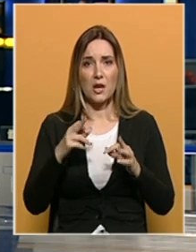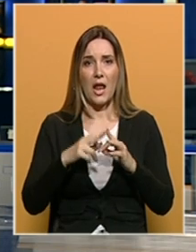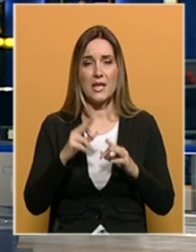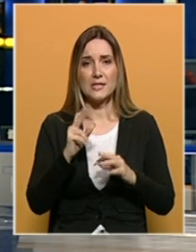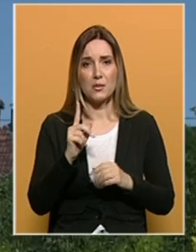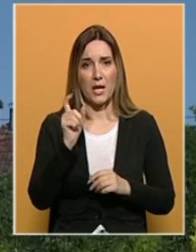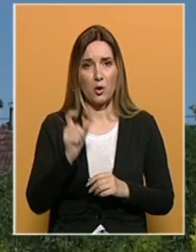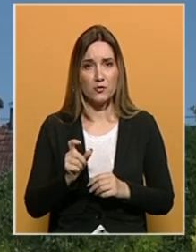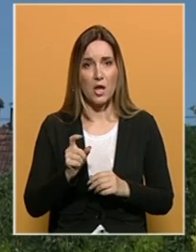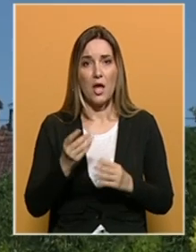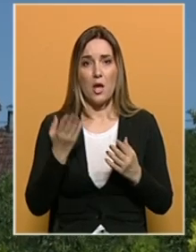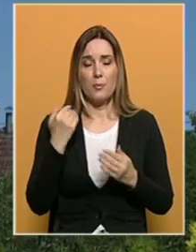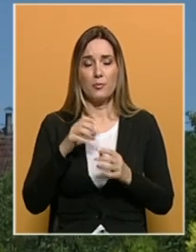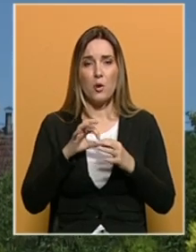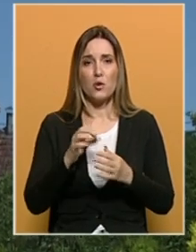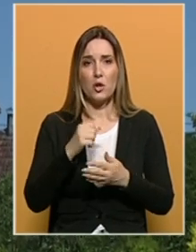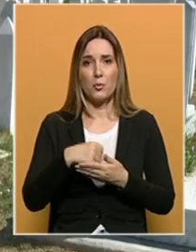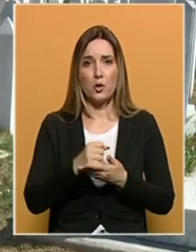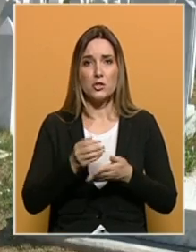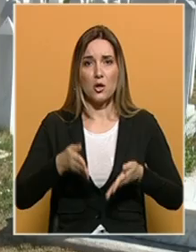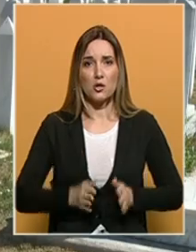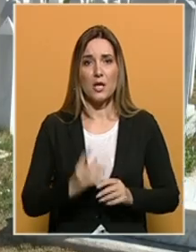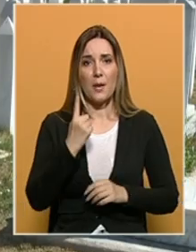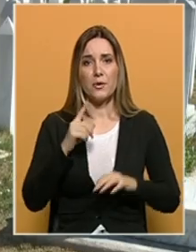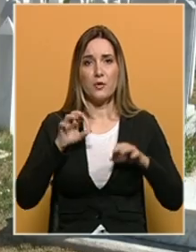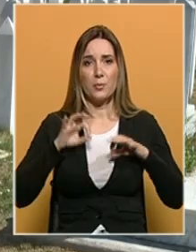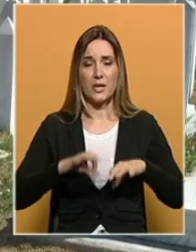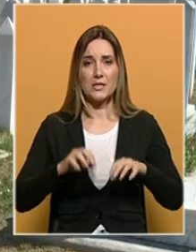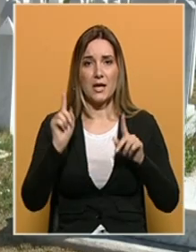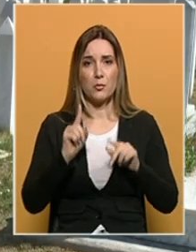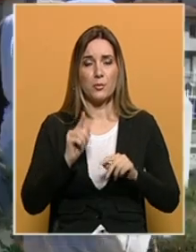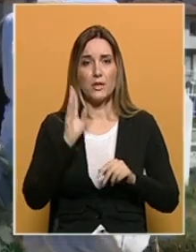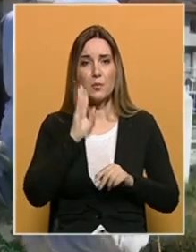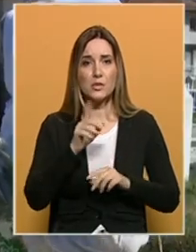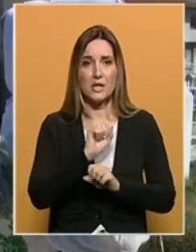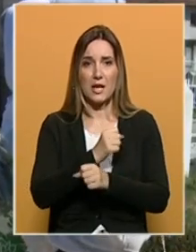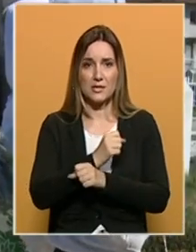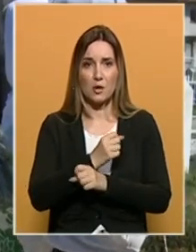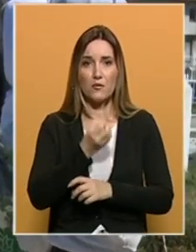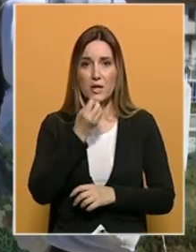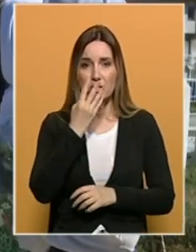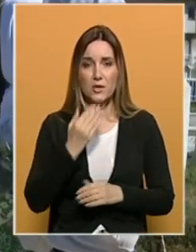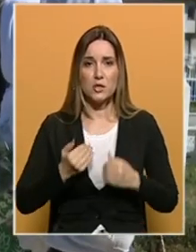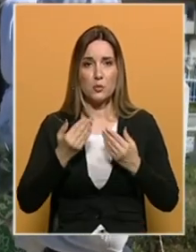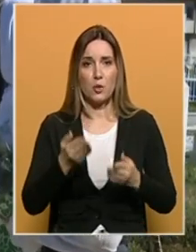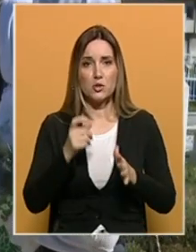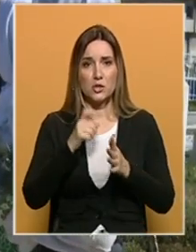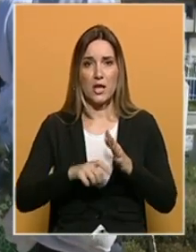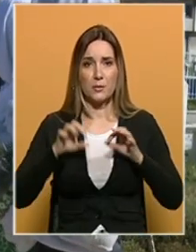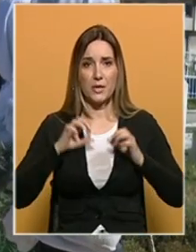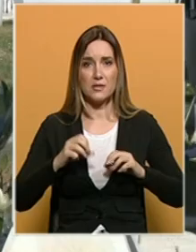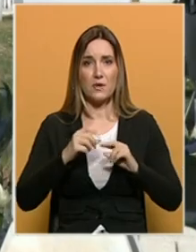Alije Izadbegovića povodom godišnjice rođenja prvog predsjednika Republike Bosni i Hercegovine. Sjeći su položili član